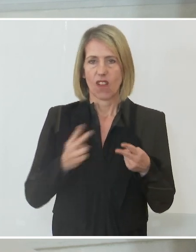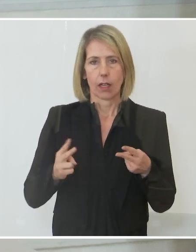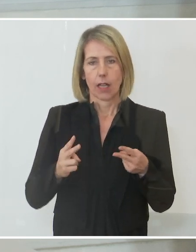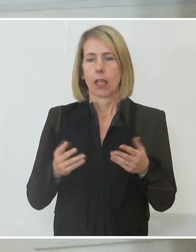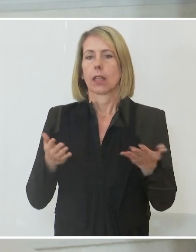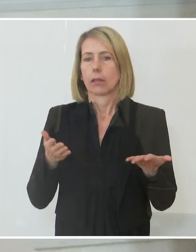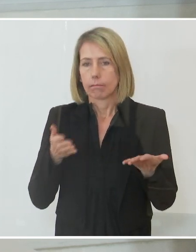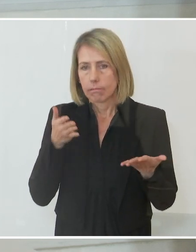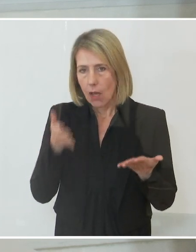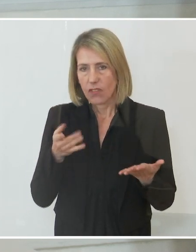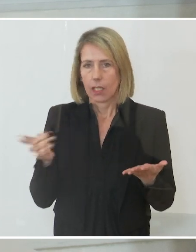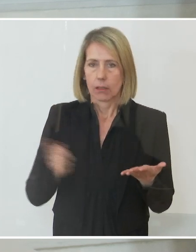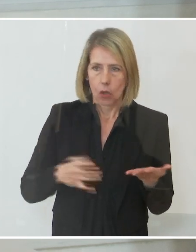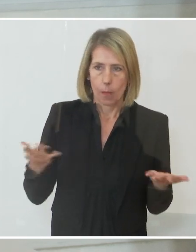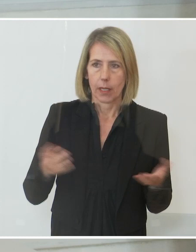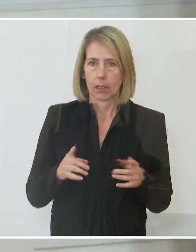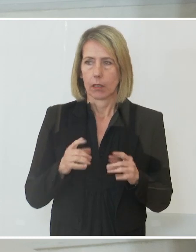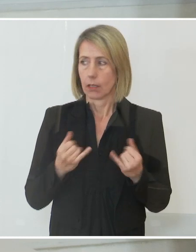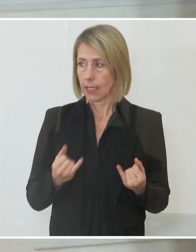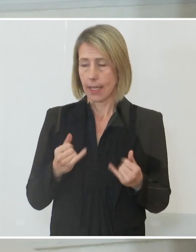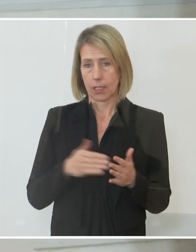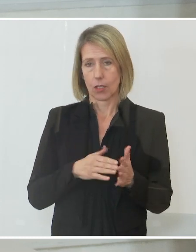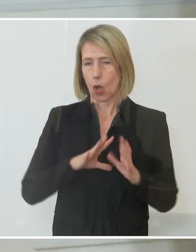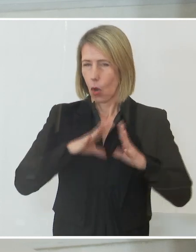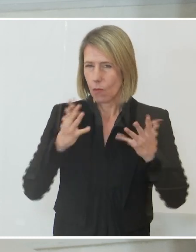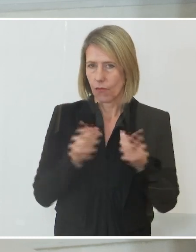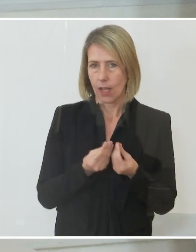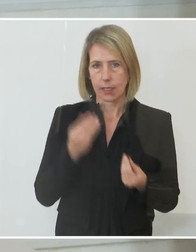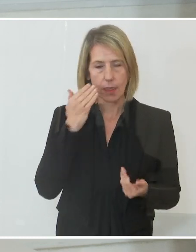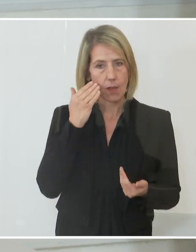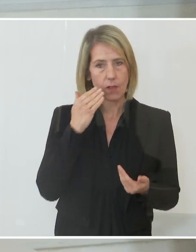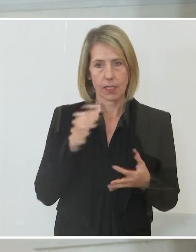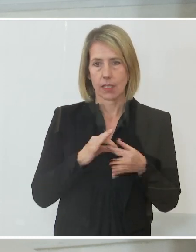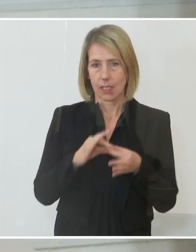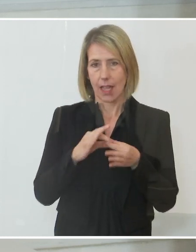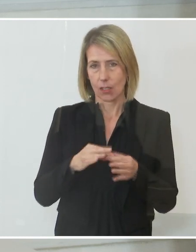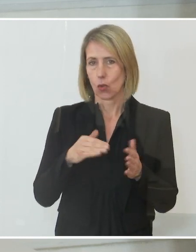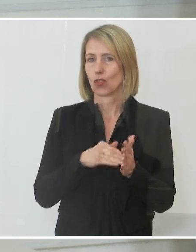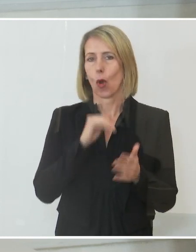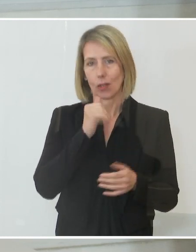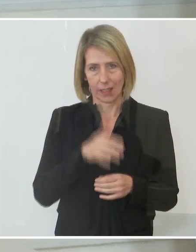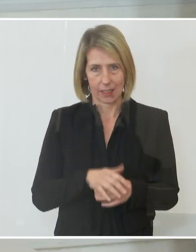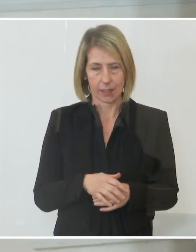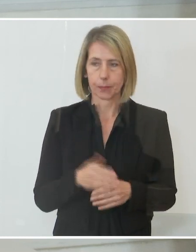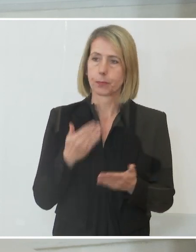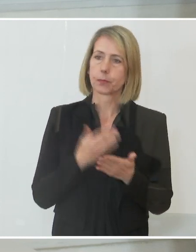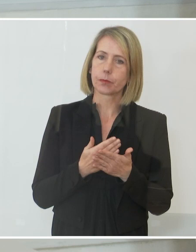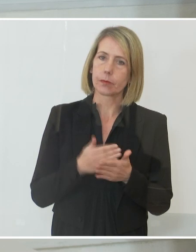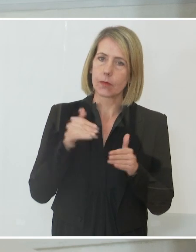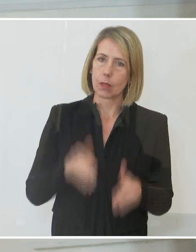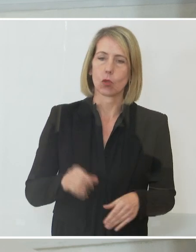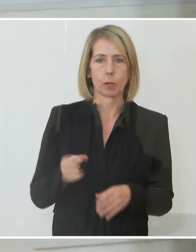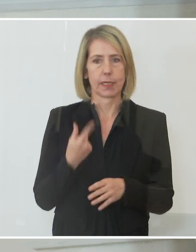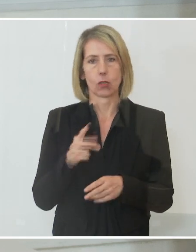wird. Derzeit gibt es aber noch kein umfassendes Wissen zu Omikron. Und daher müssen wir besonders vorsichtig bleiben.